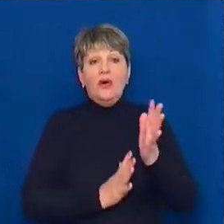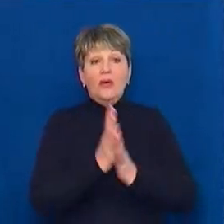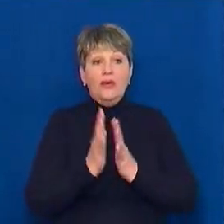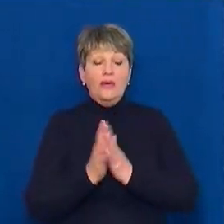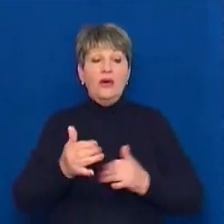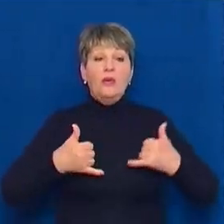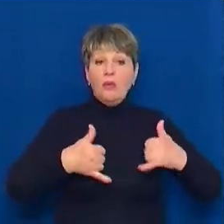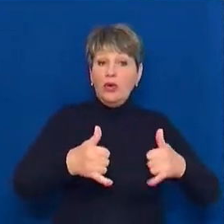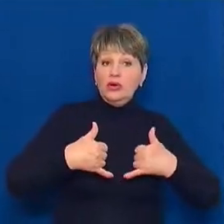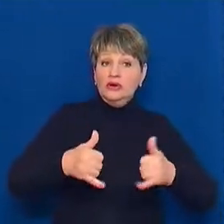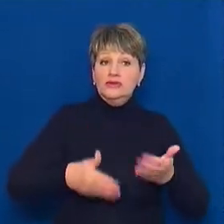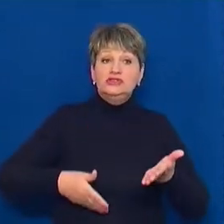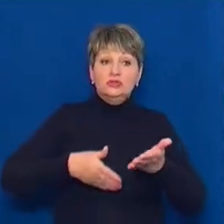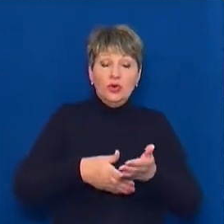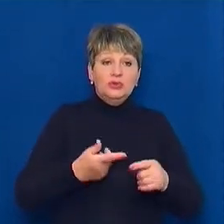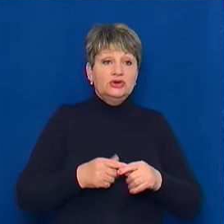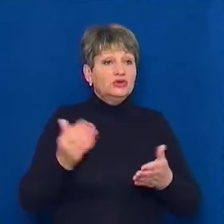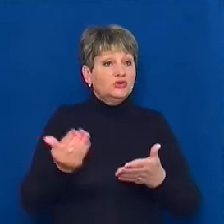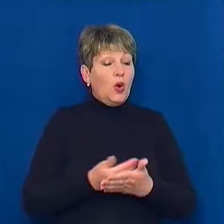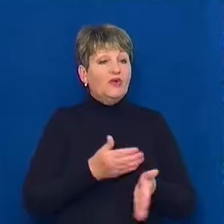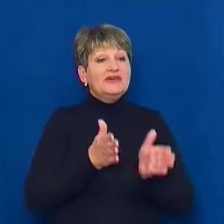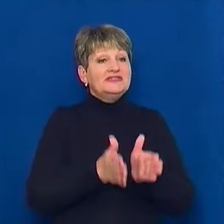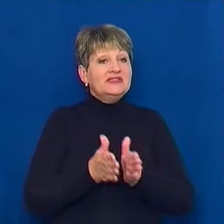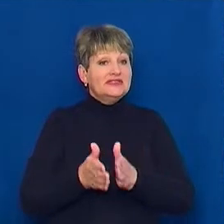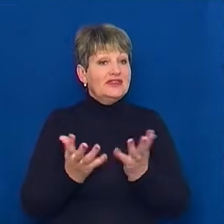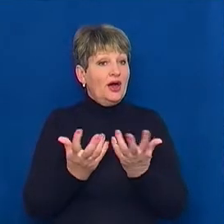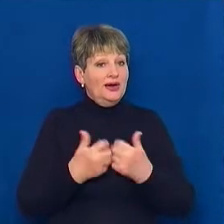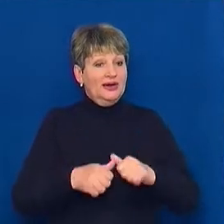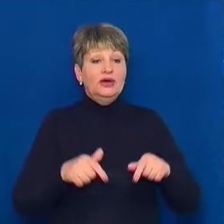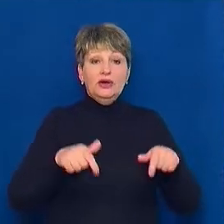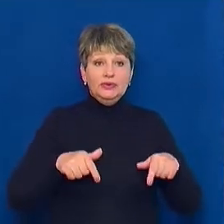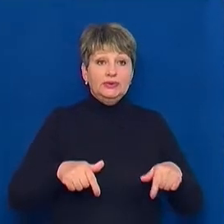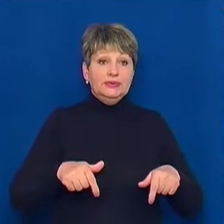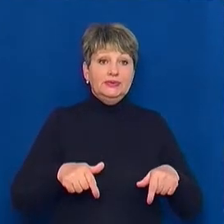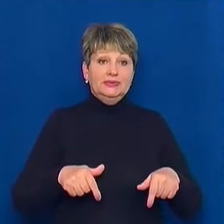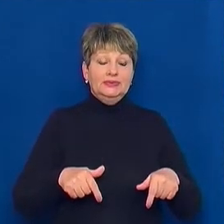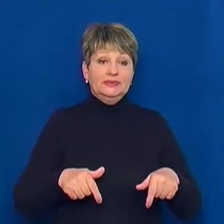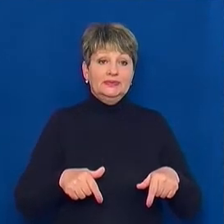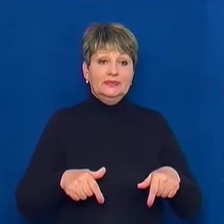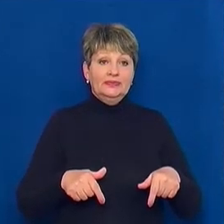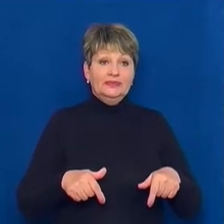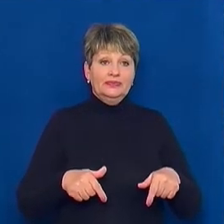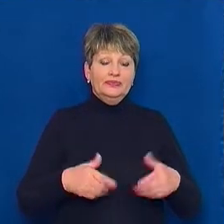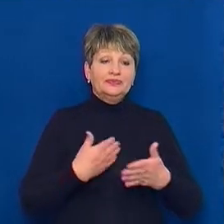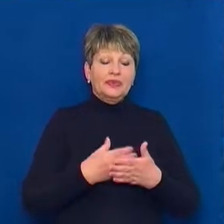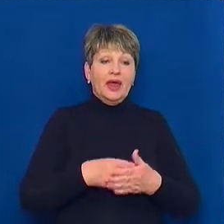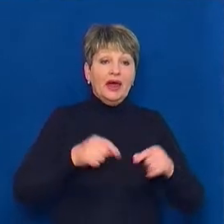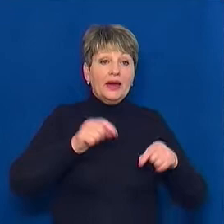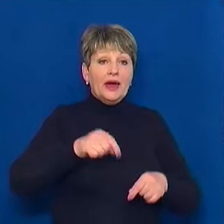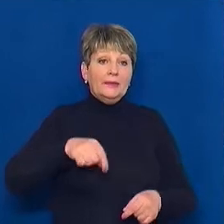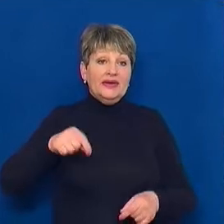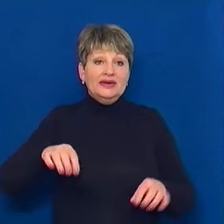поливають за допомогою ось такої системи. Тут закладається капельна стрічка